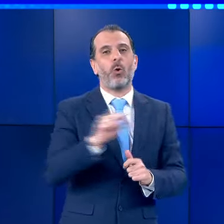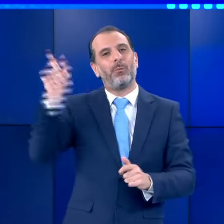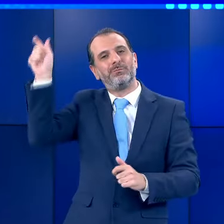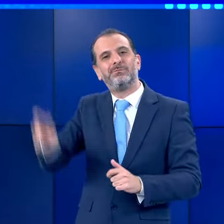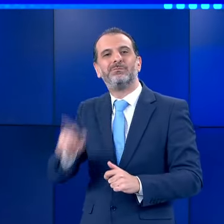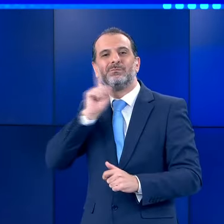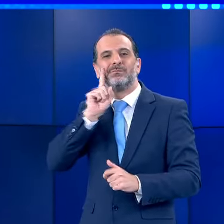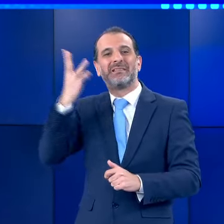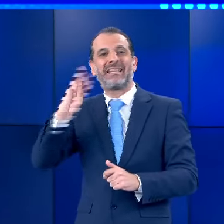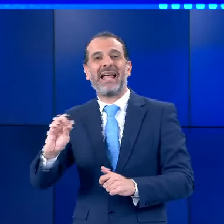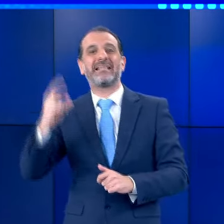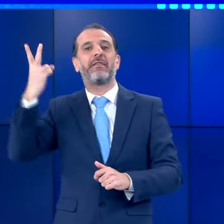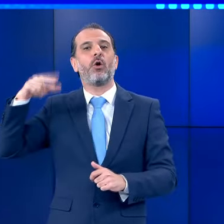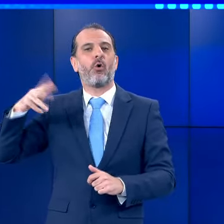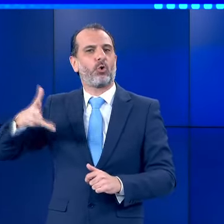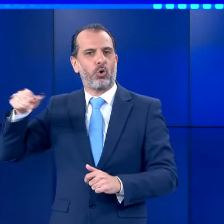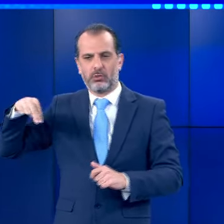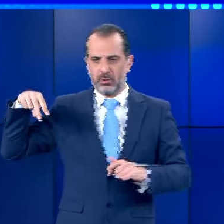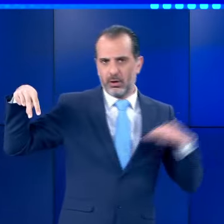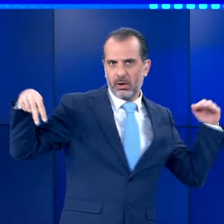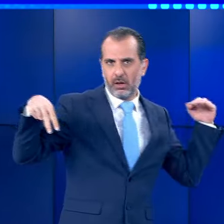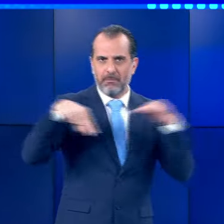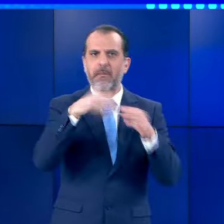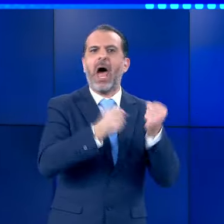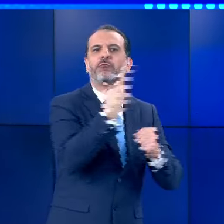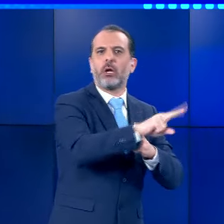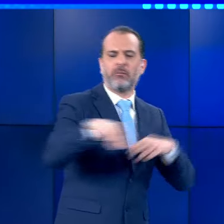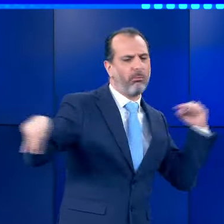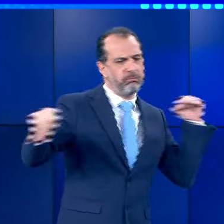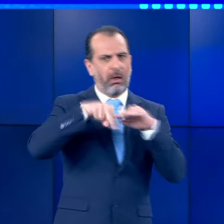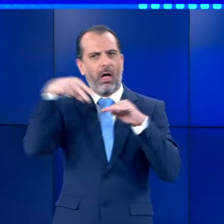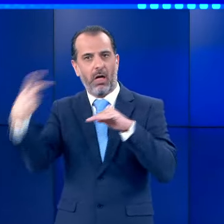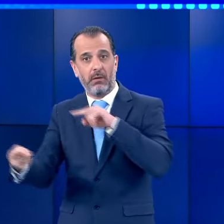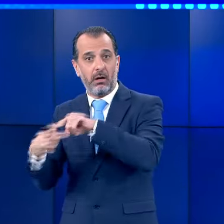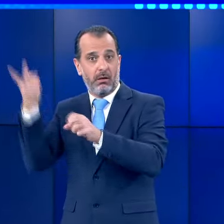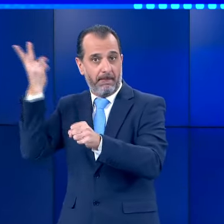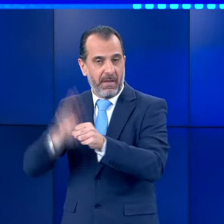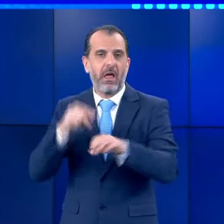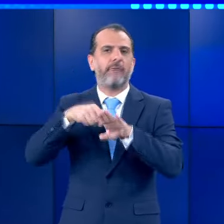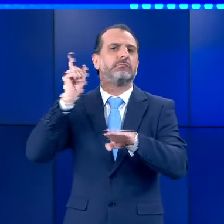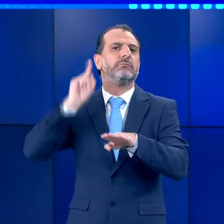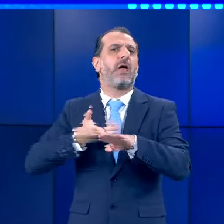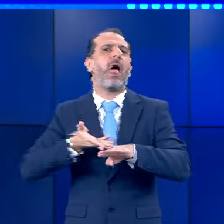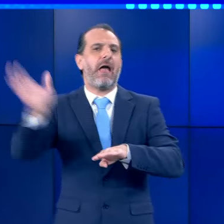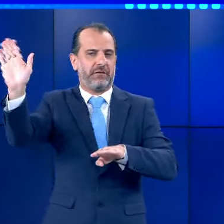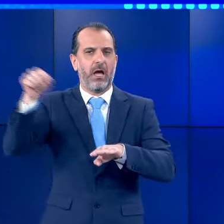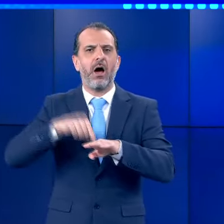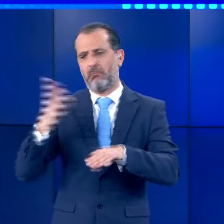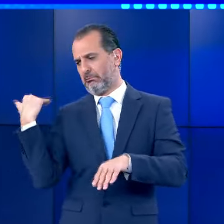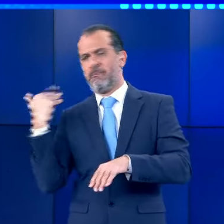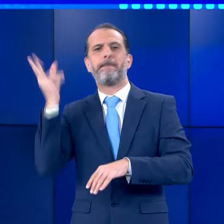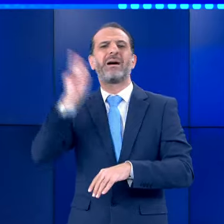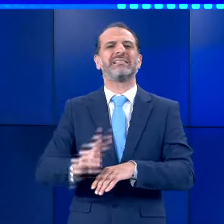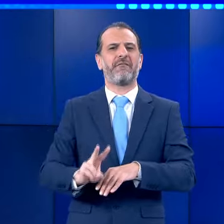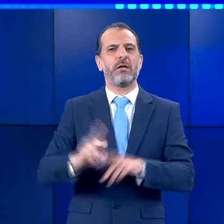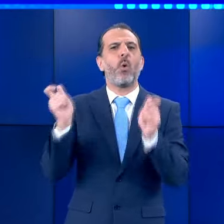32χρονης κοπέλας που είχε αποτέλεσμα τον θανάσιμο τραυματισμό της. Το θλιβερό περιστατικό συνέβη το βράδυ της Παρασκευής στις